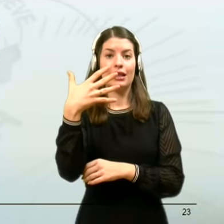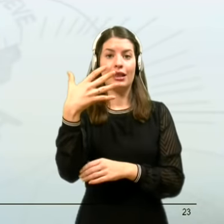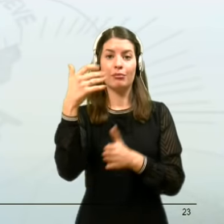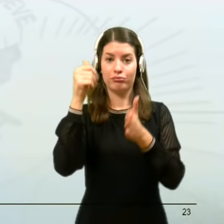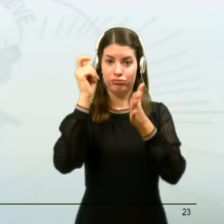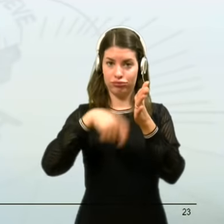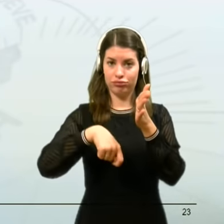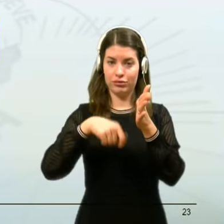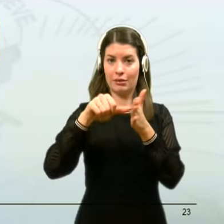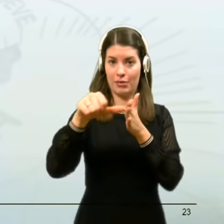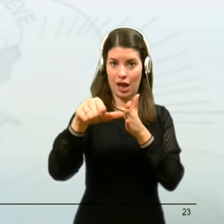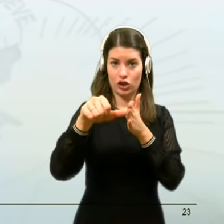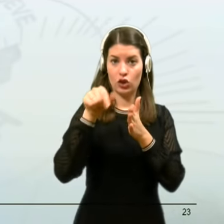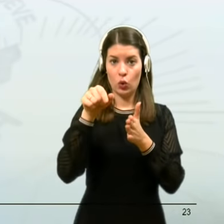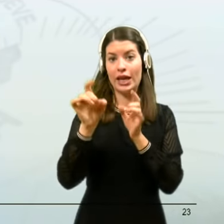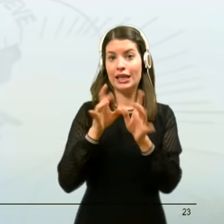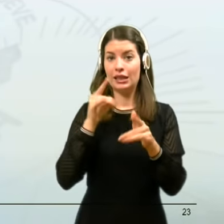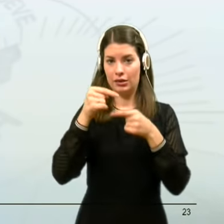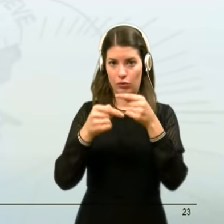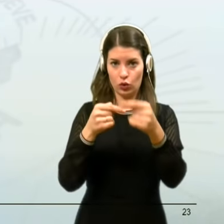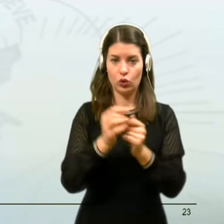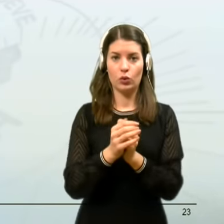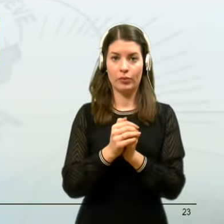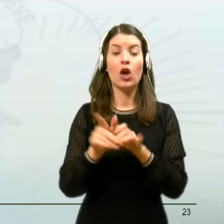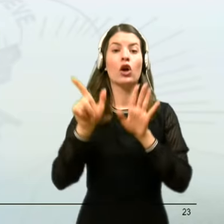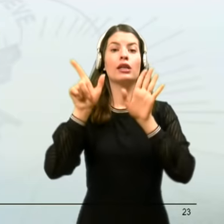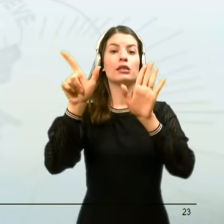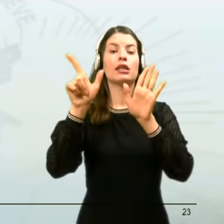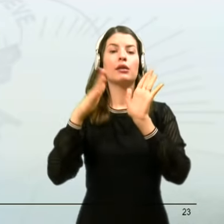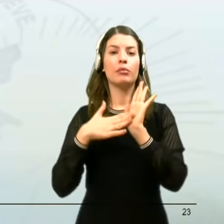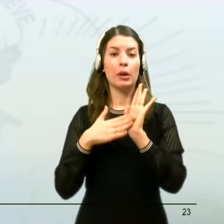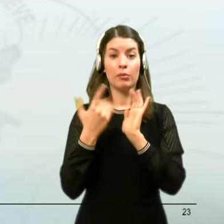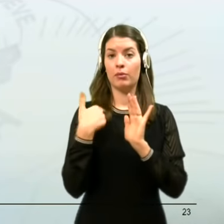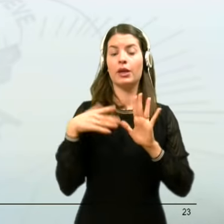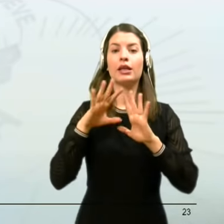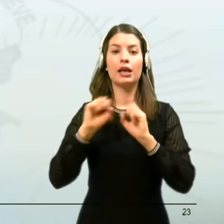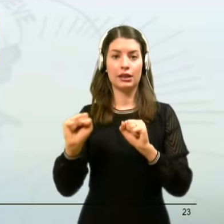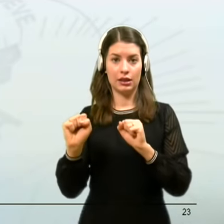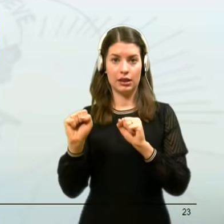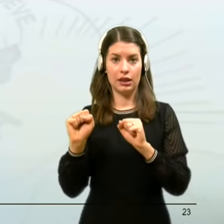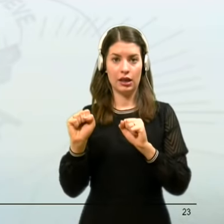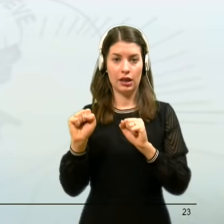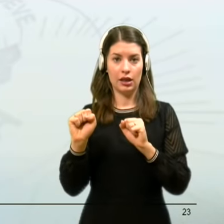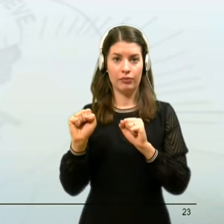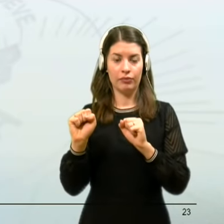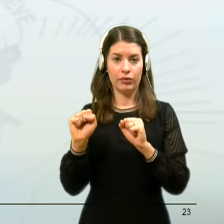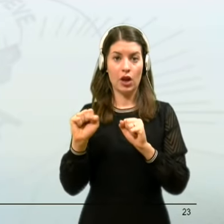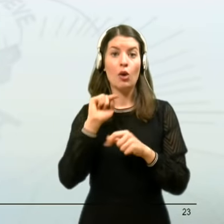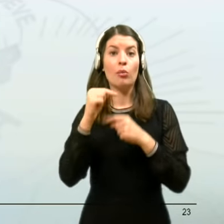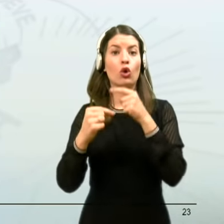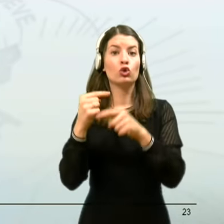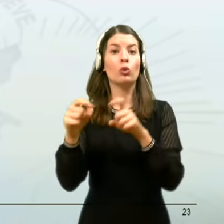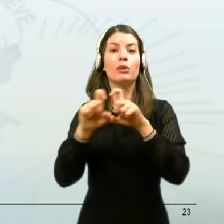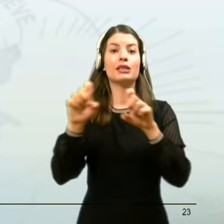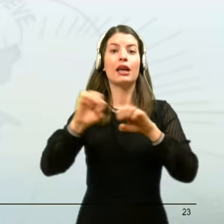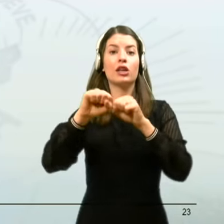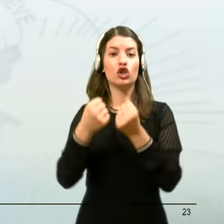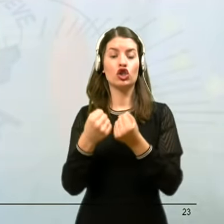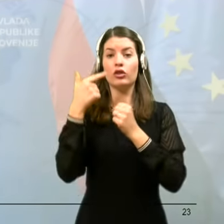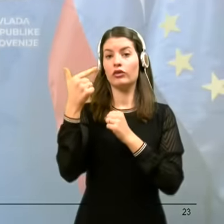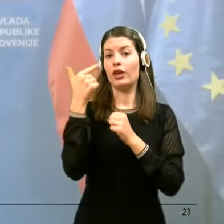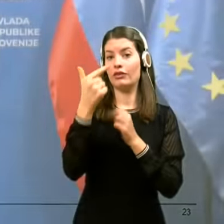nalogov v hitrih postopkih, v sedmih primerjih pa smo izvedli prekrškovni postopek zaradi kršitve 22.